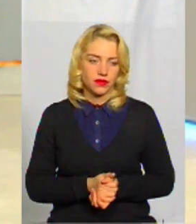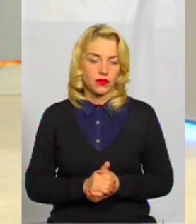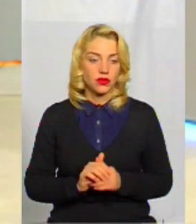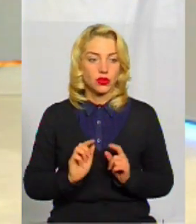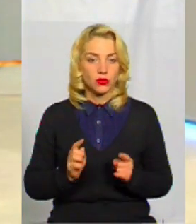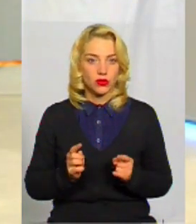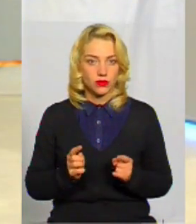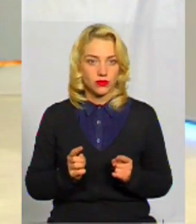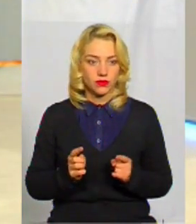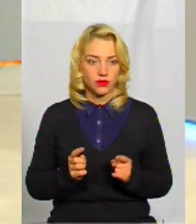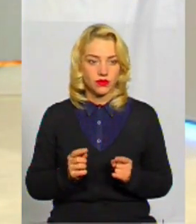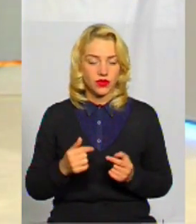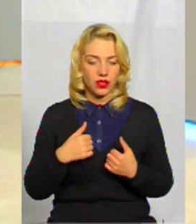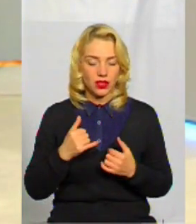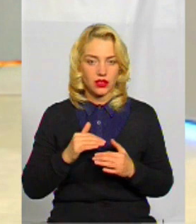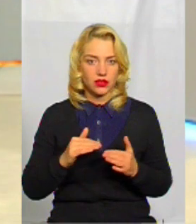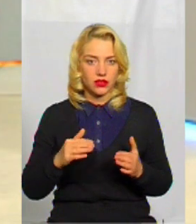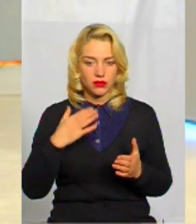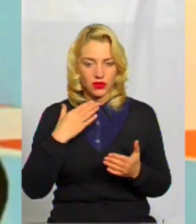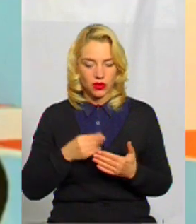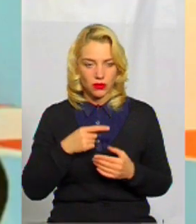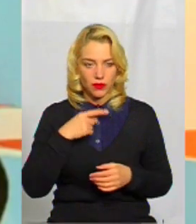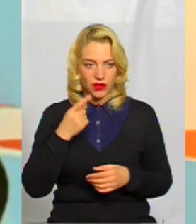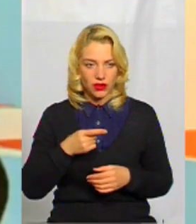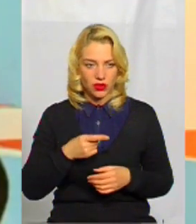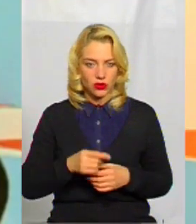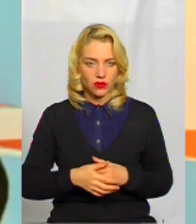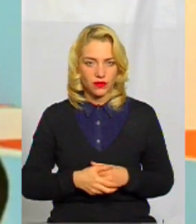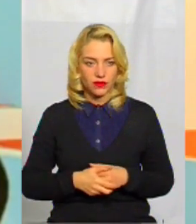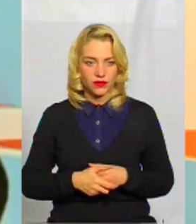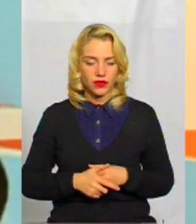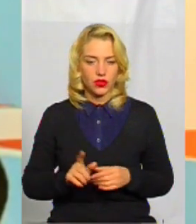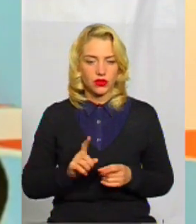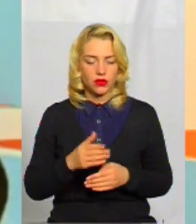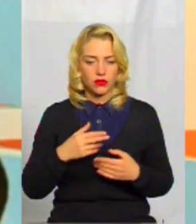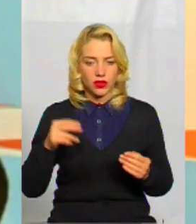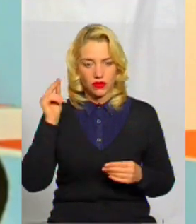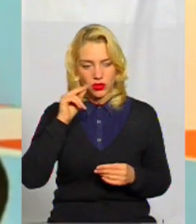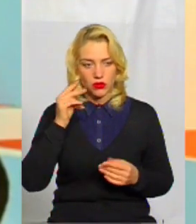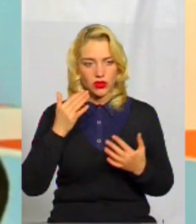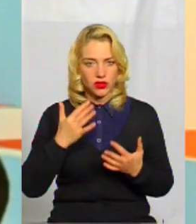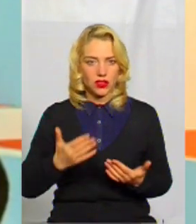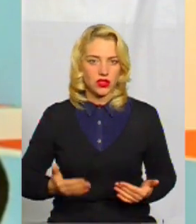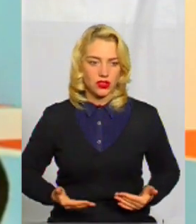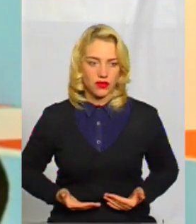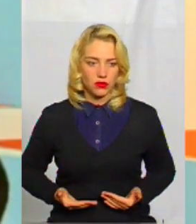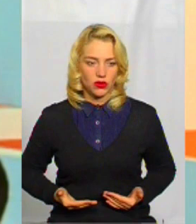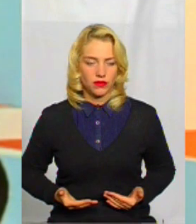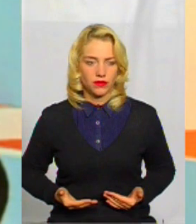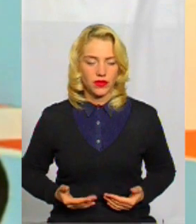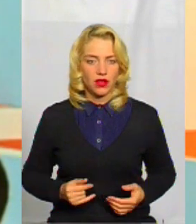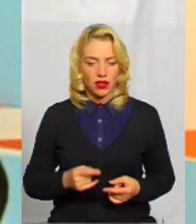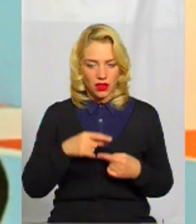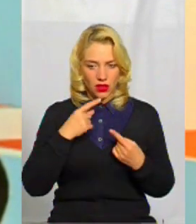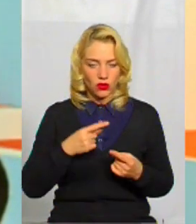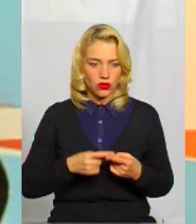Тому я і дітям своїм кажу, що ми вчимося, скільки живемо. І наголошую